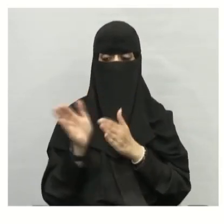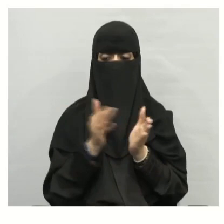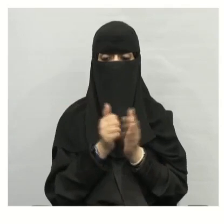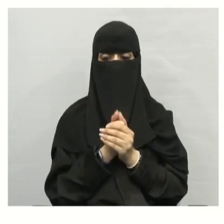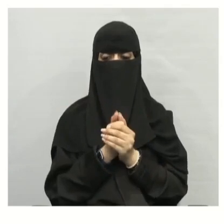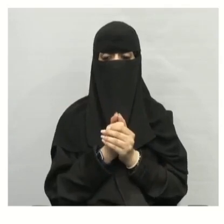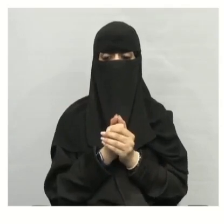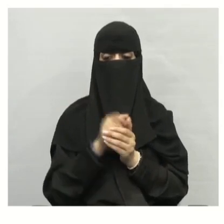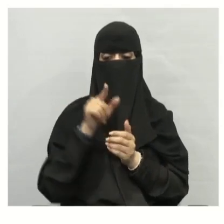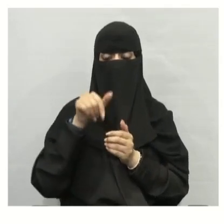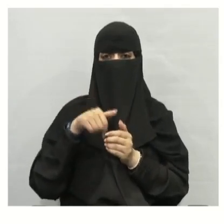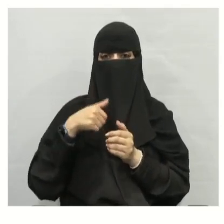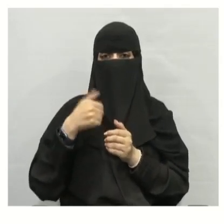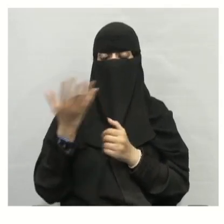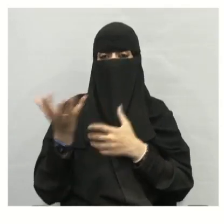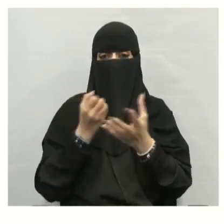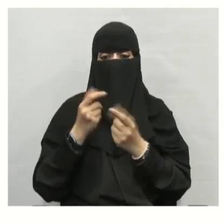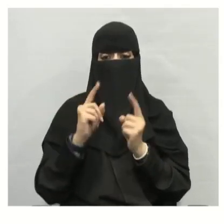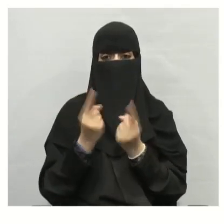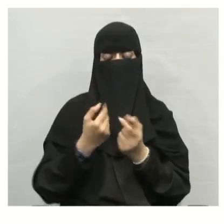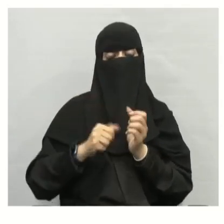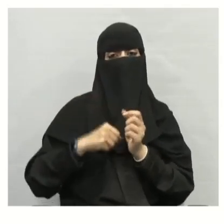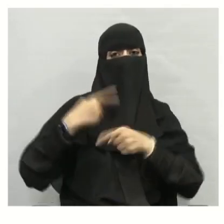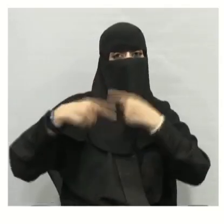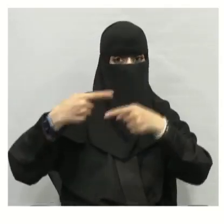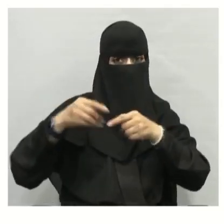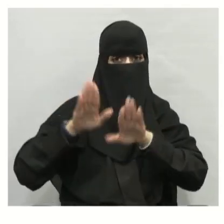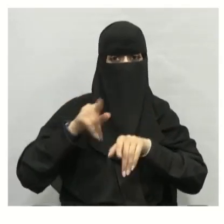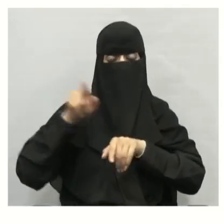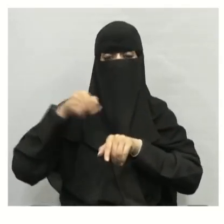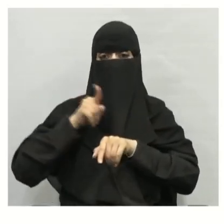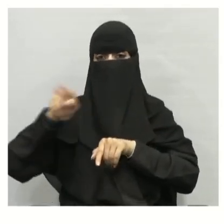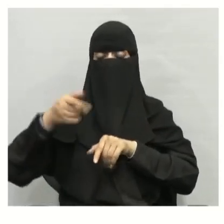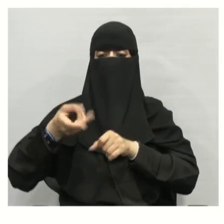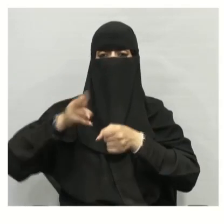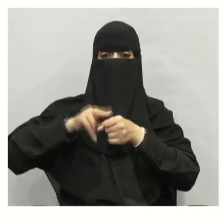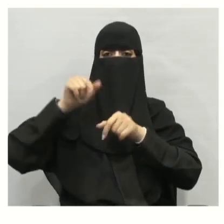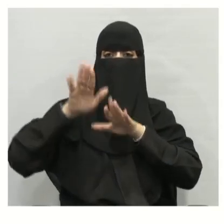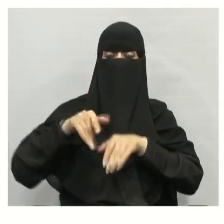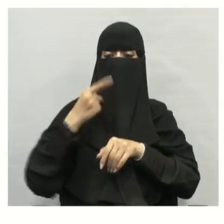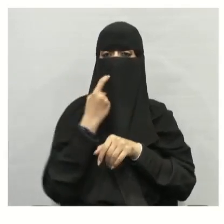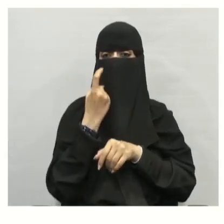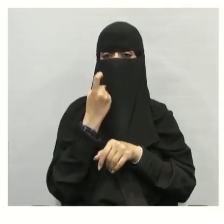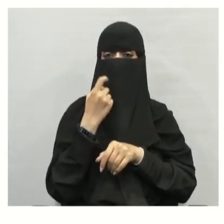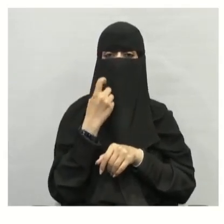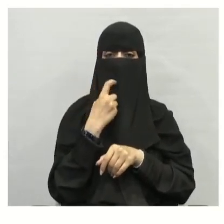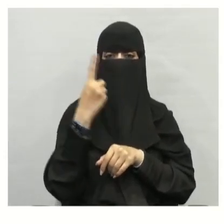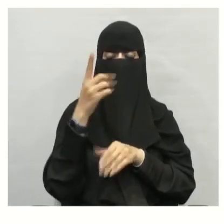المتجددة الموارد الطبيعية المتجددة هي الموارد التي يمكن تعويضها خلال مئة عام